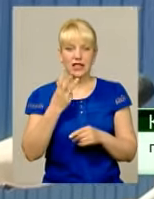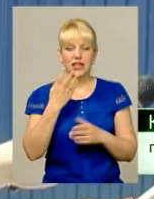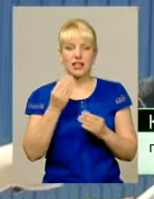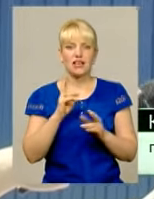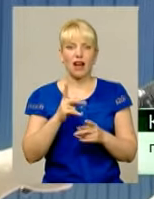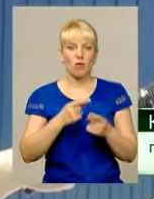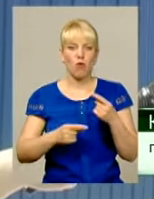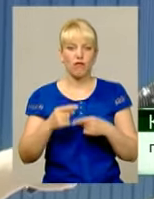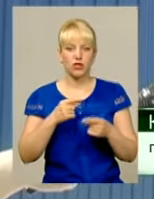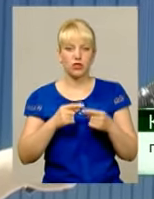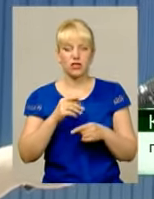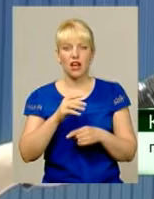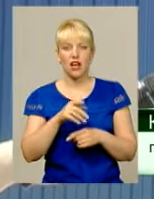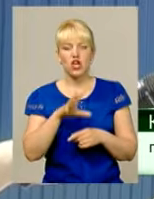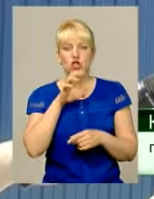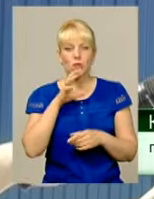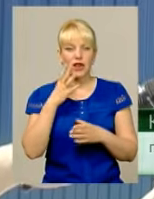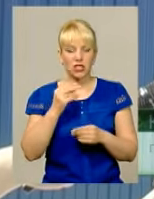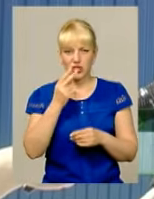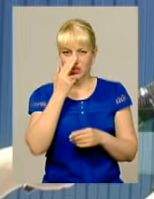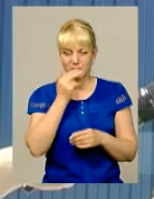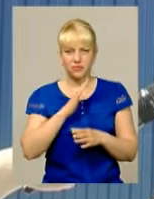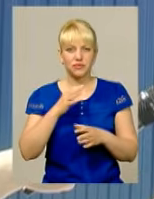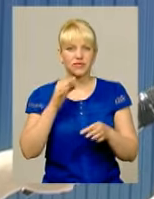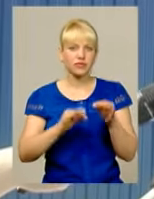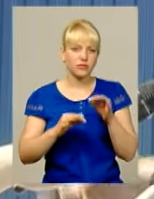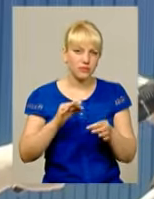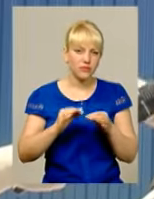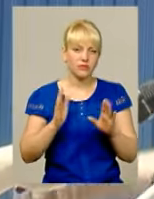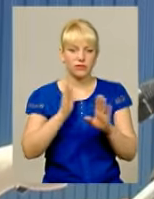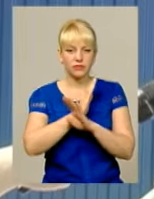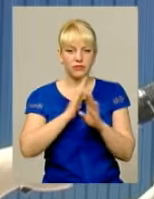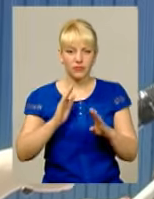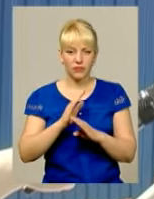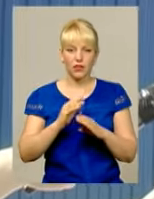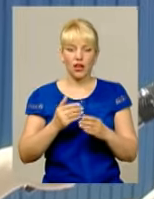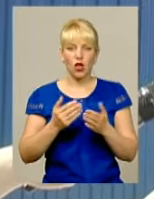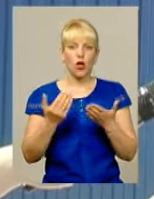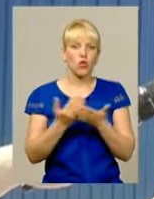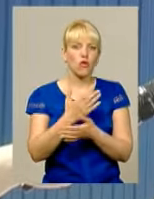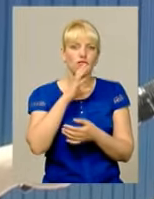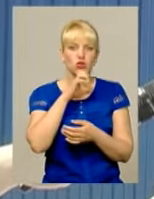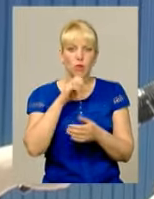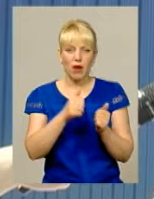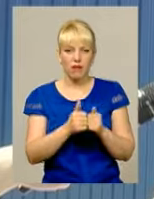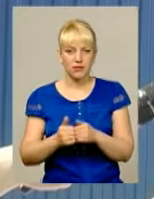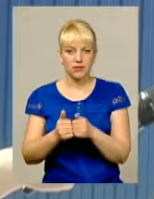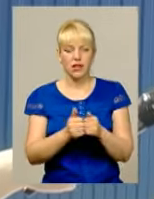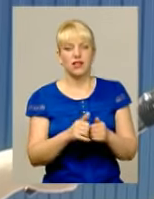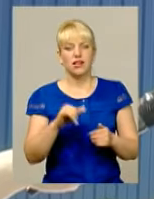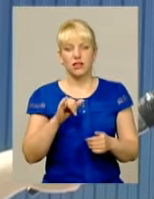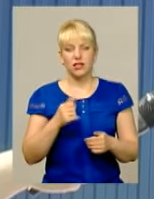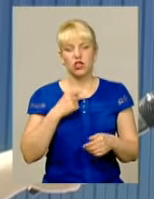повернулися Вона ще адаптується до кліматичних умов, до нових собак Я думаю,